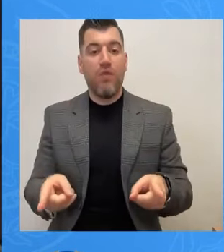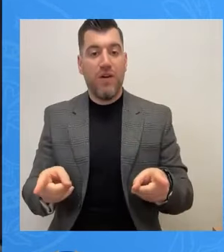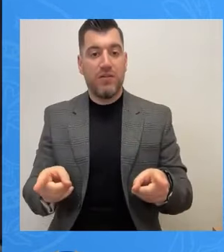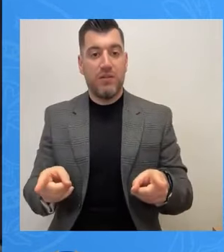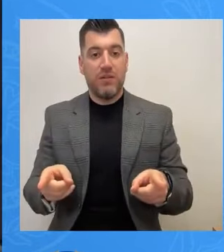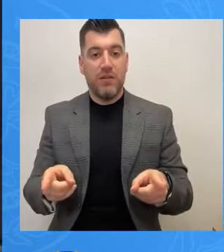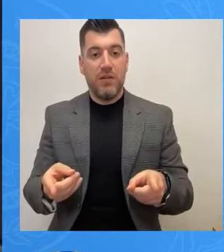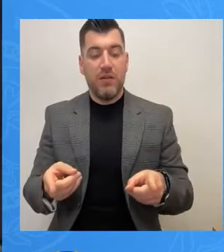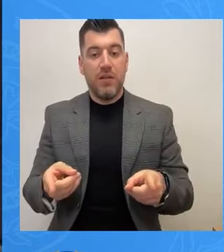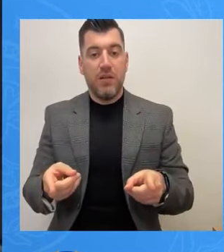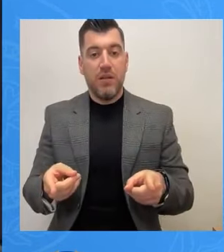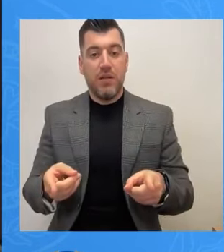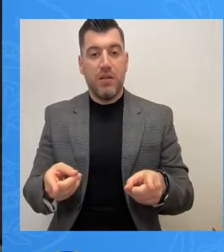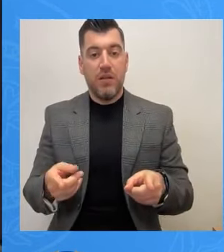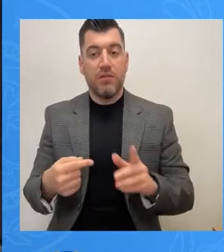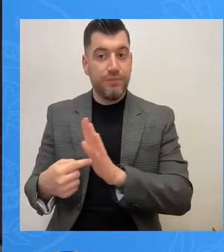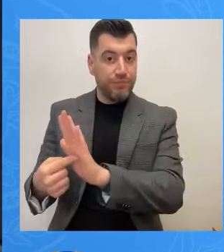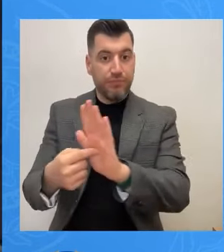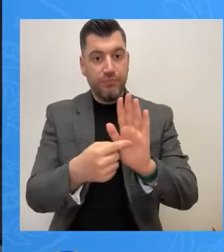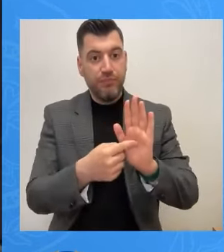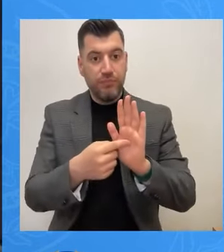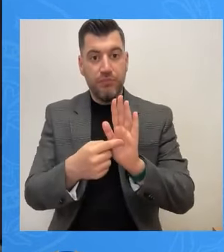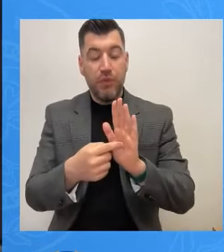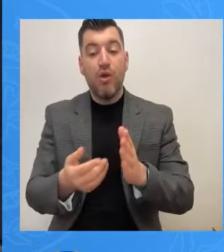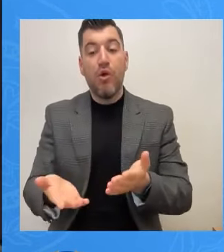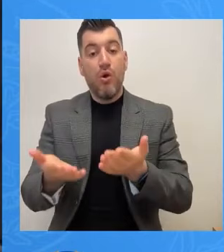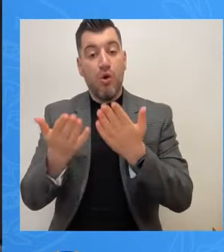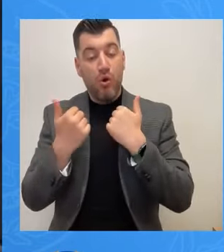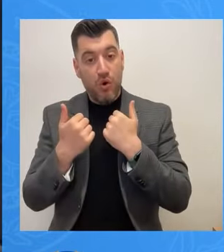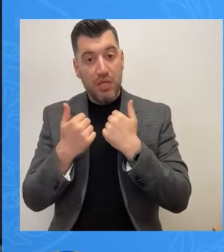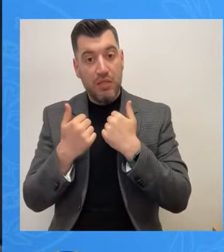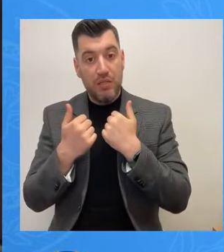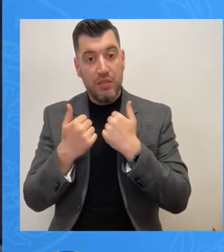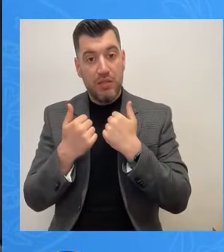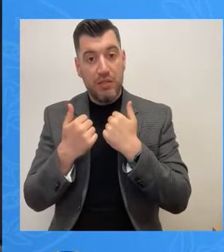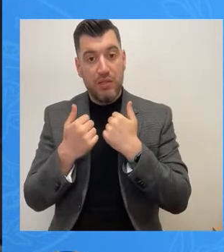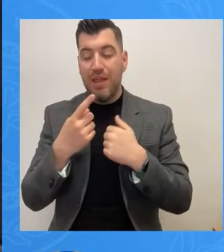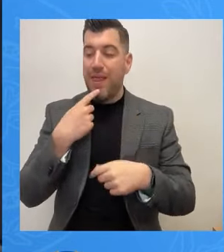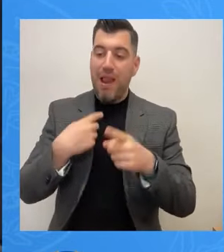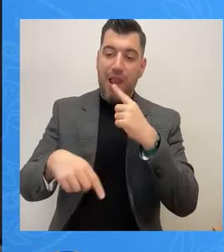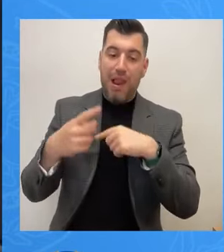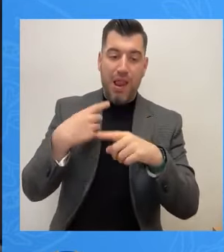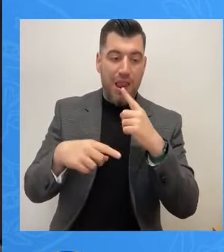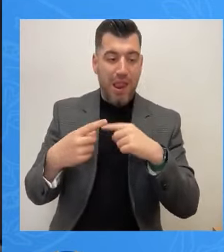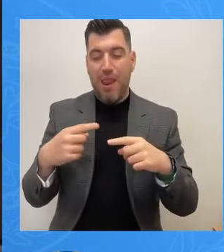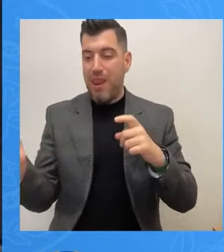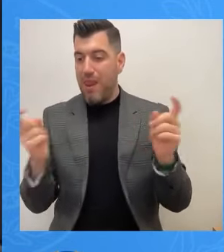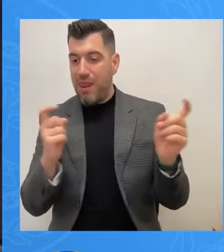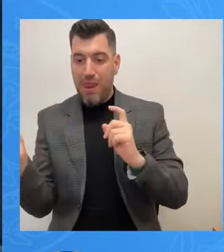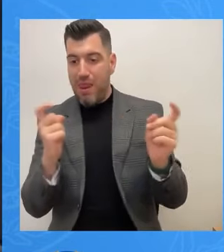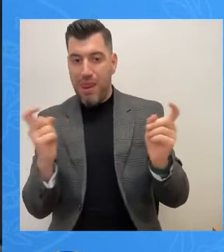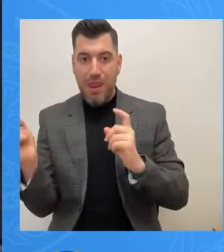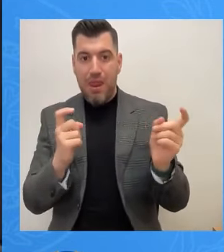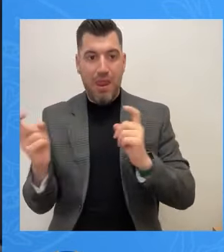δώσει ένα αποτύπωμα, χωρίς, και το ξαναλέμε, να μπαίνουμε σε παιχνίδια και κάλπικες διαμάχες, οι οποίες